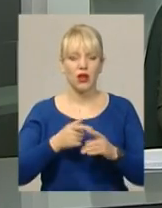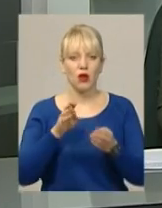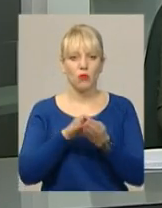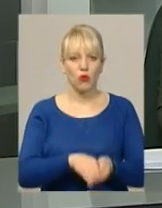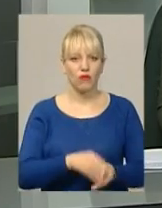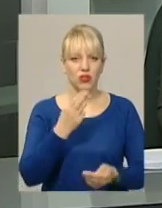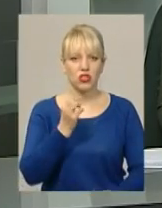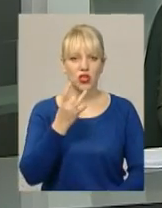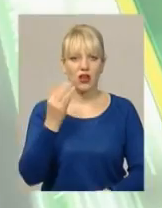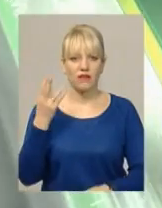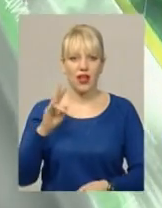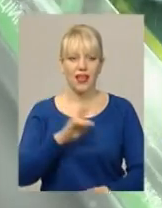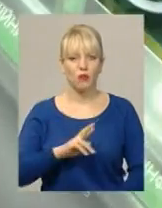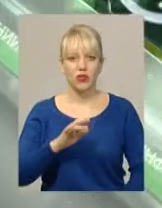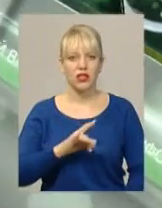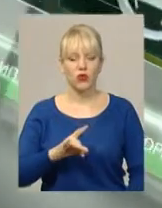району.